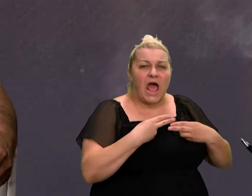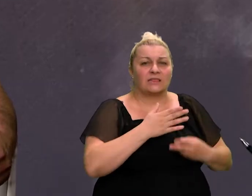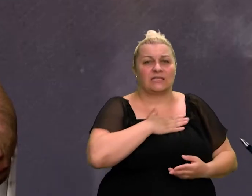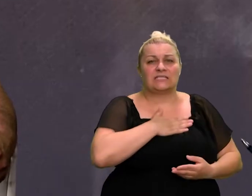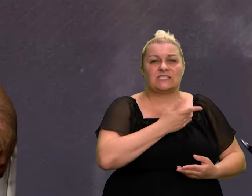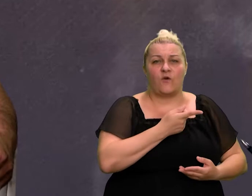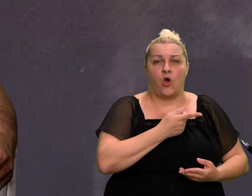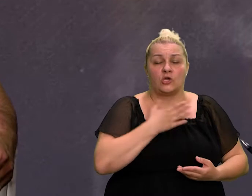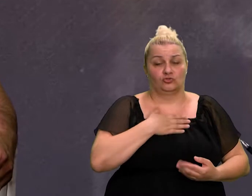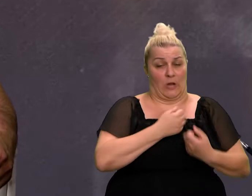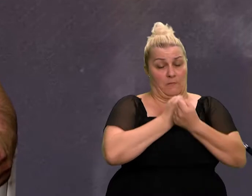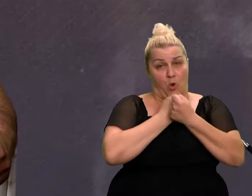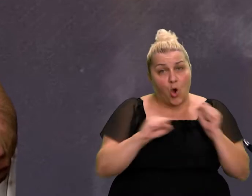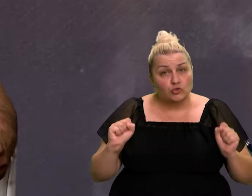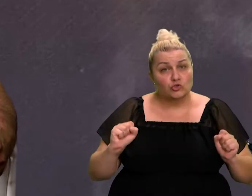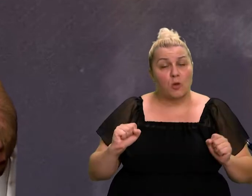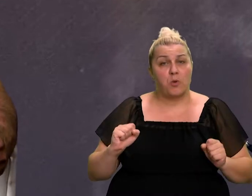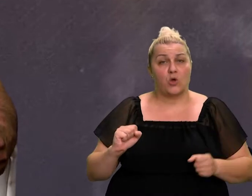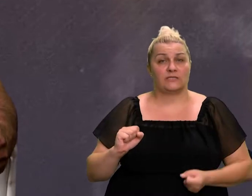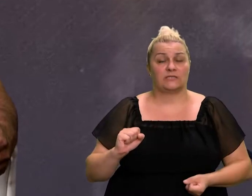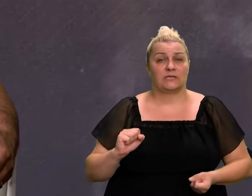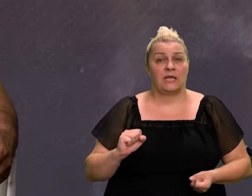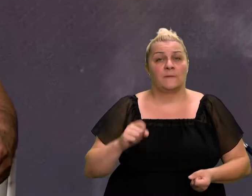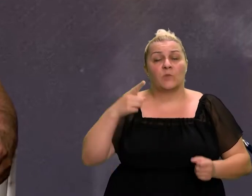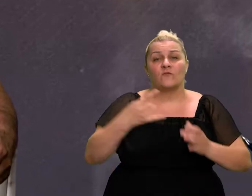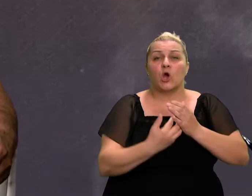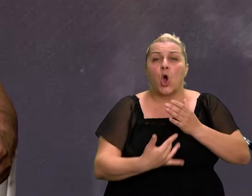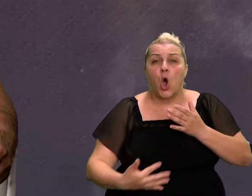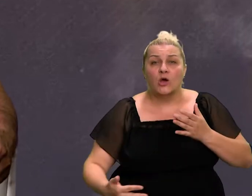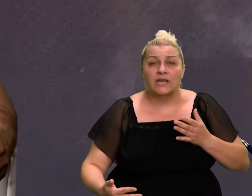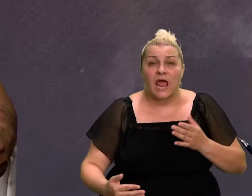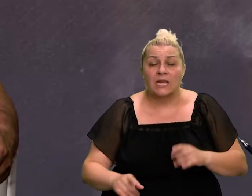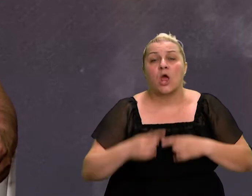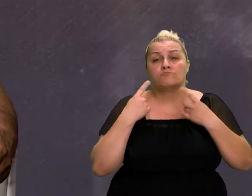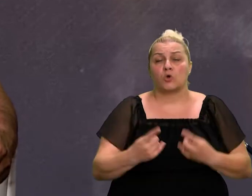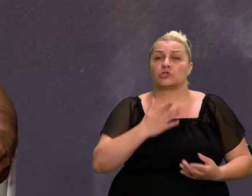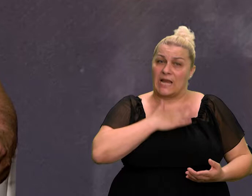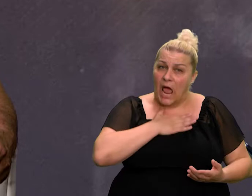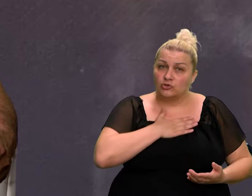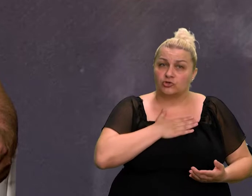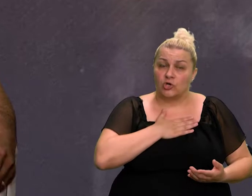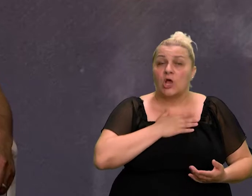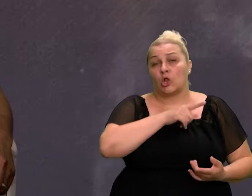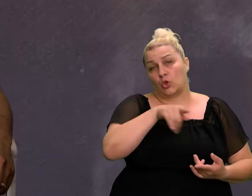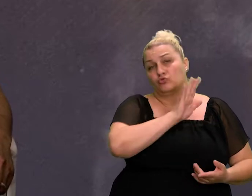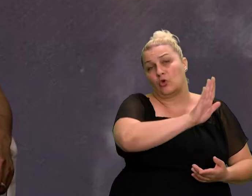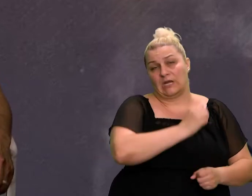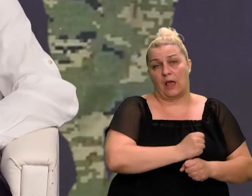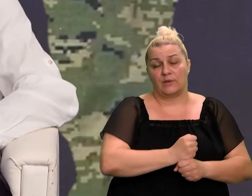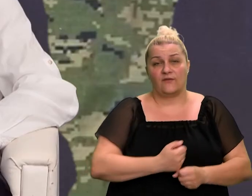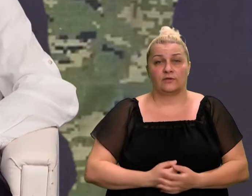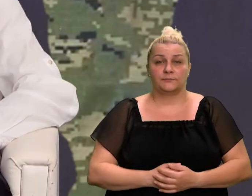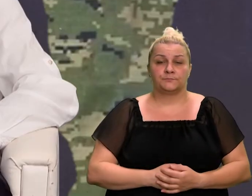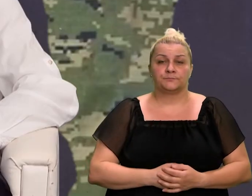svoje, da oslobodiš to, da ti korijeni naši ostanu naši i to smo mi napravljali.